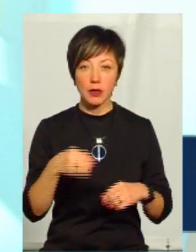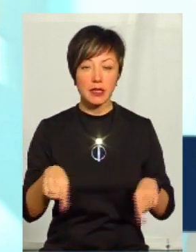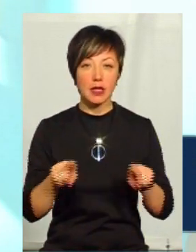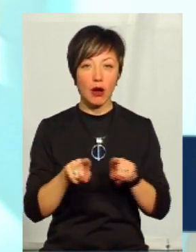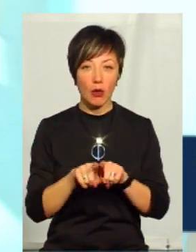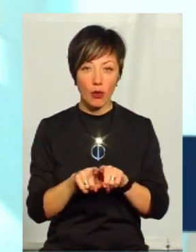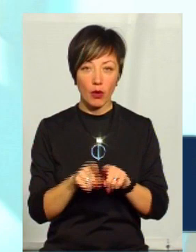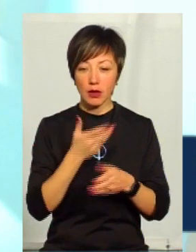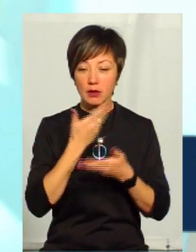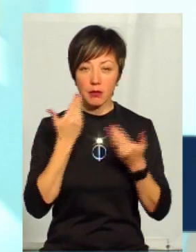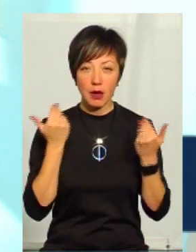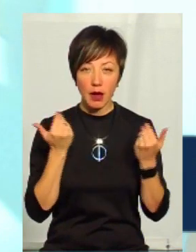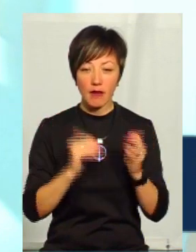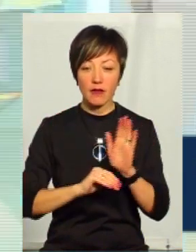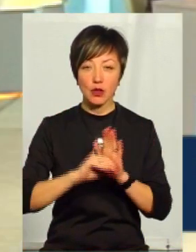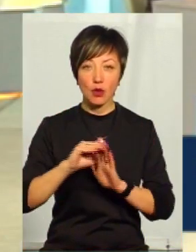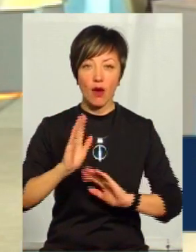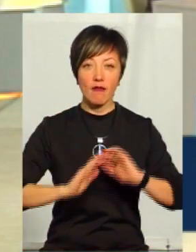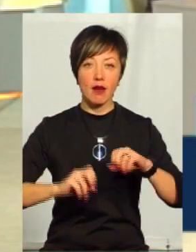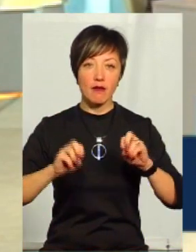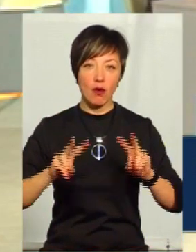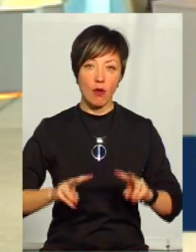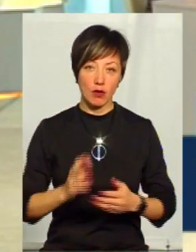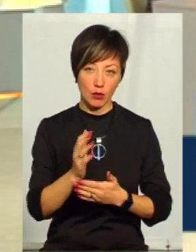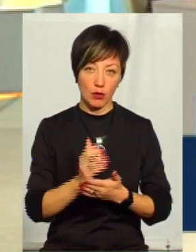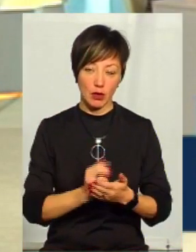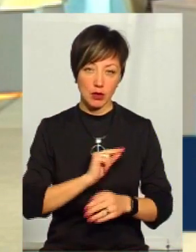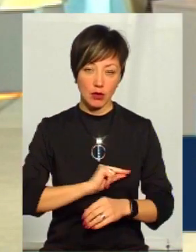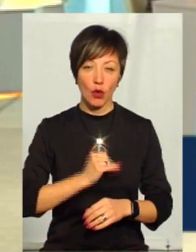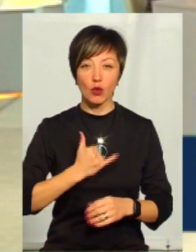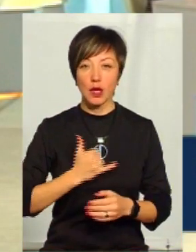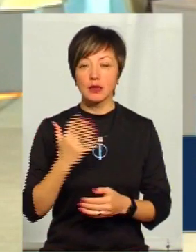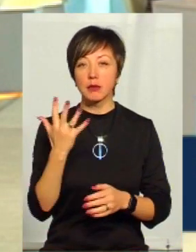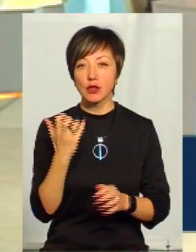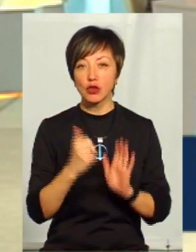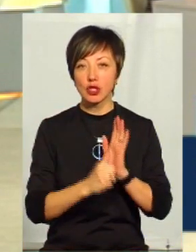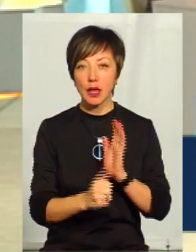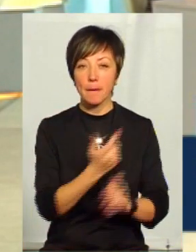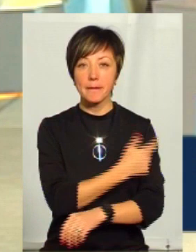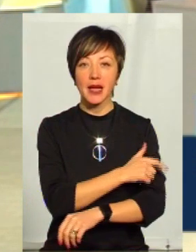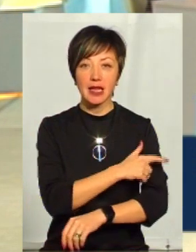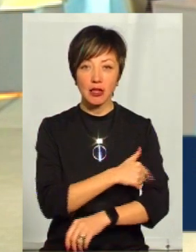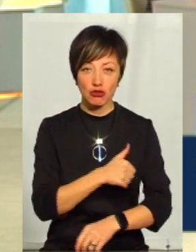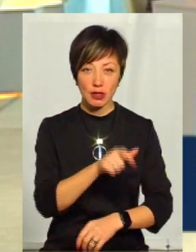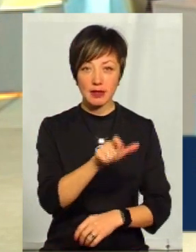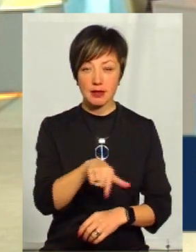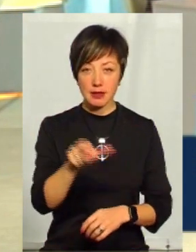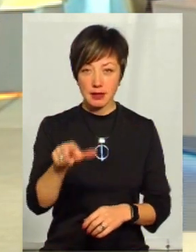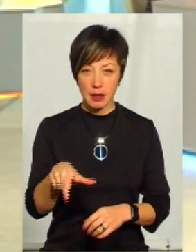немає такого висококвалікованого потенціалу. У нас працює 560 медичних сестер.